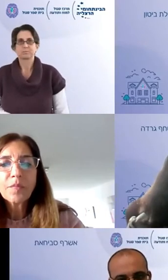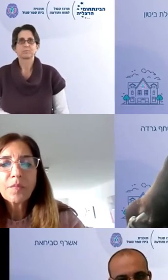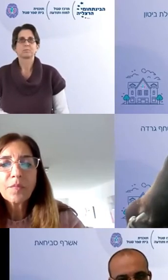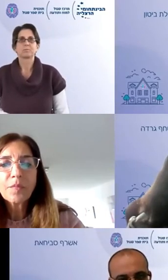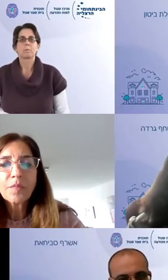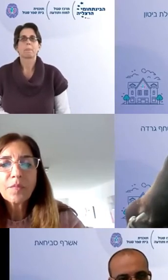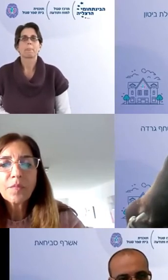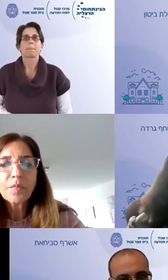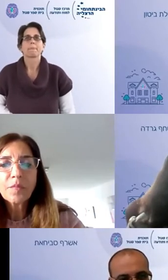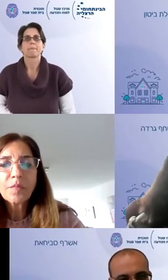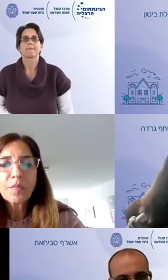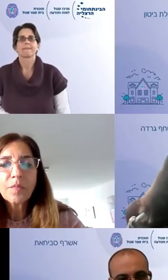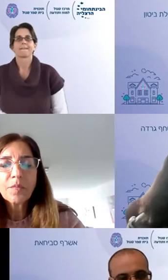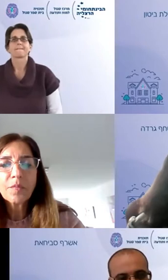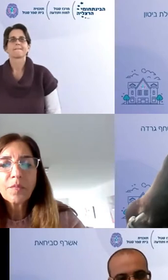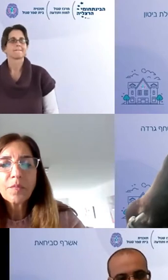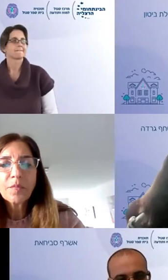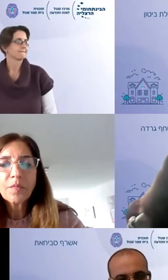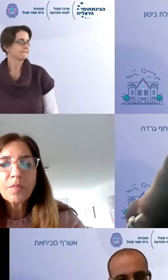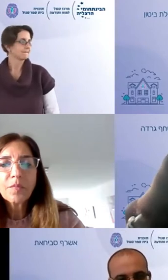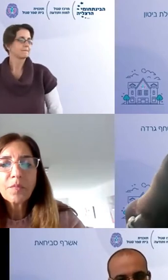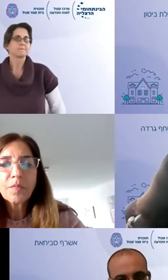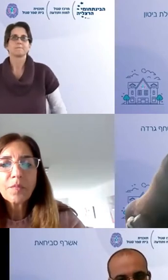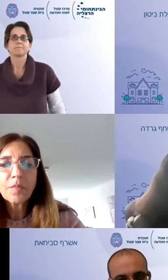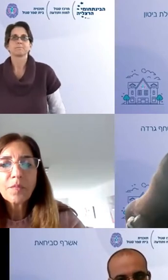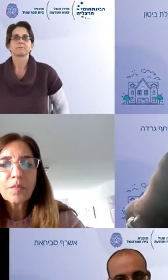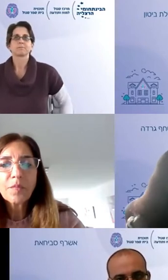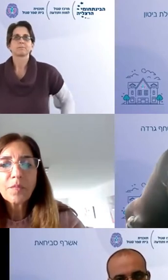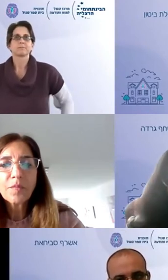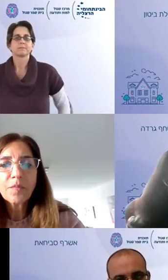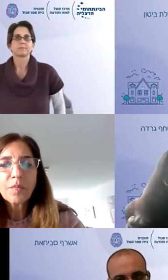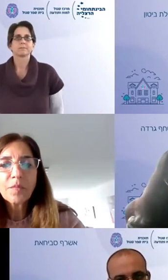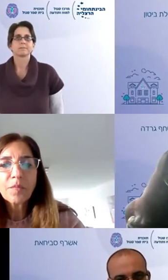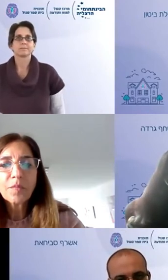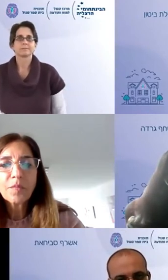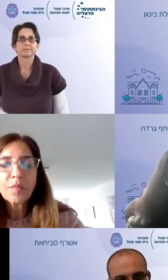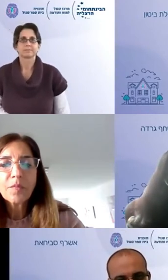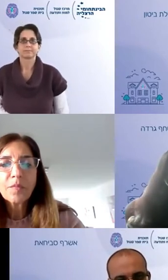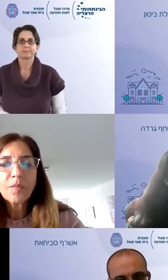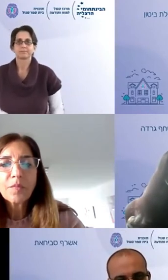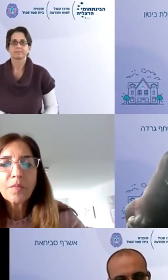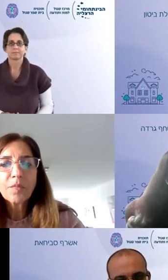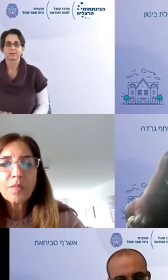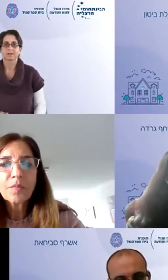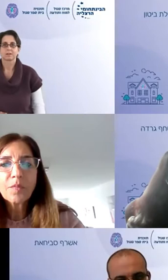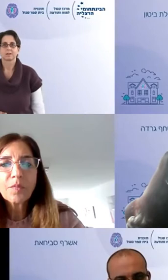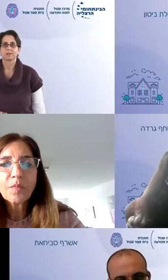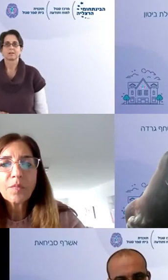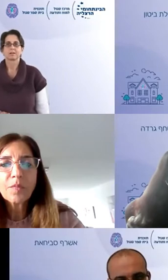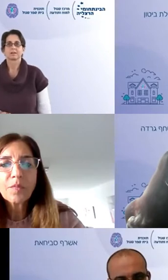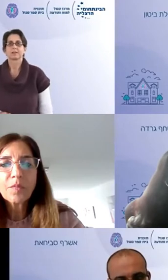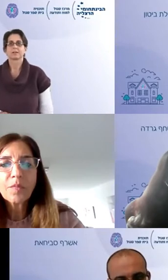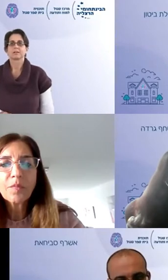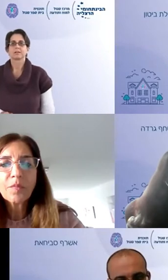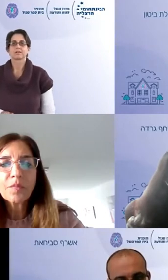התומר בית ספר לחינוך מיוחד לתלמידים לקויי למידה רב בעייתיים שנמצא